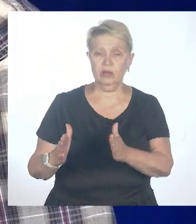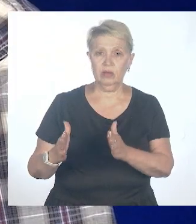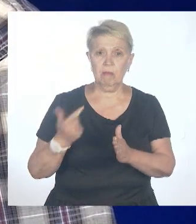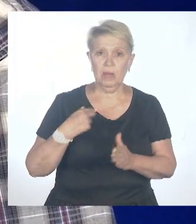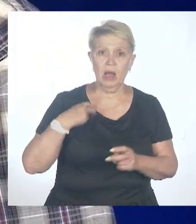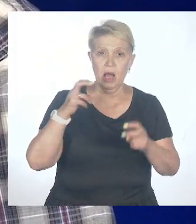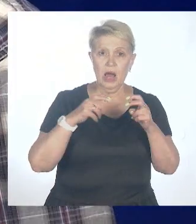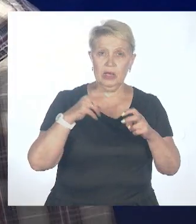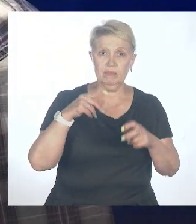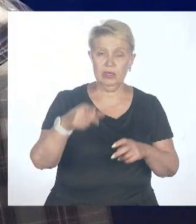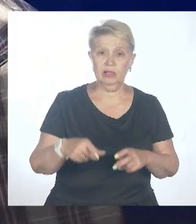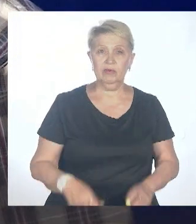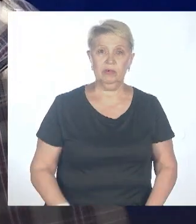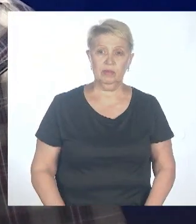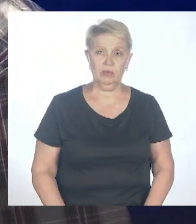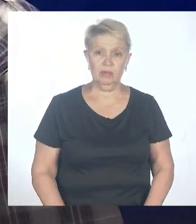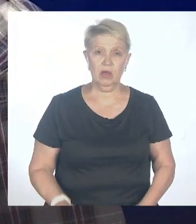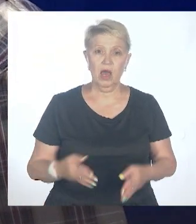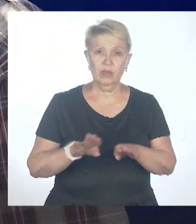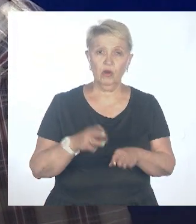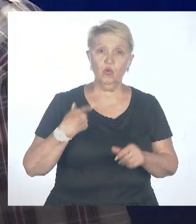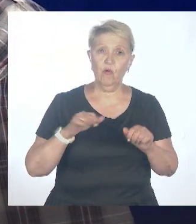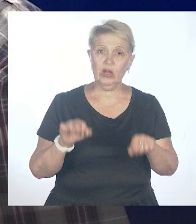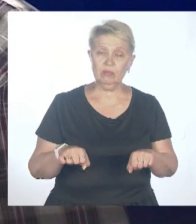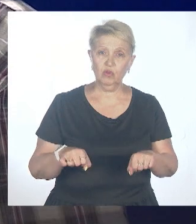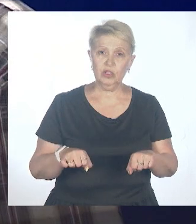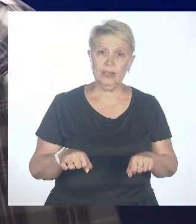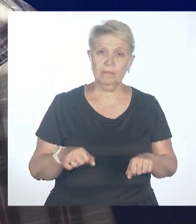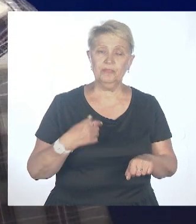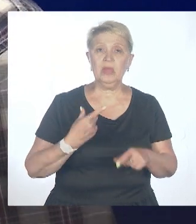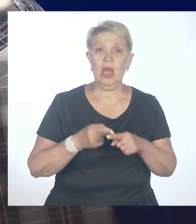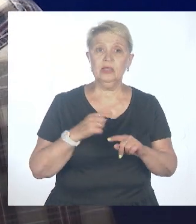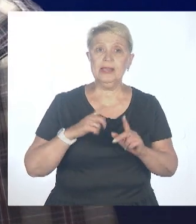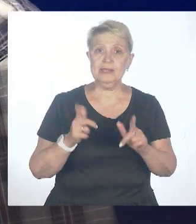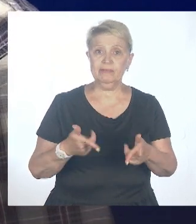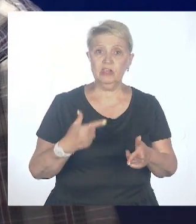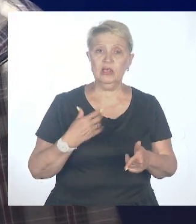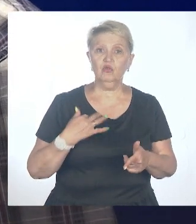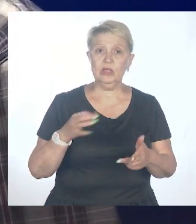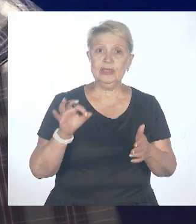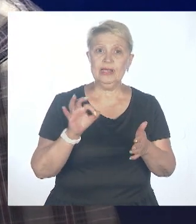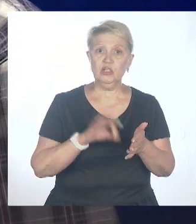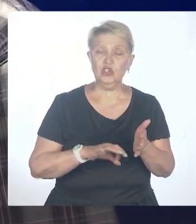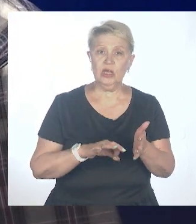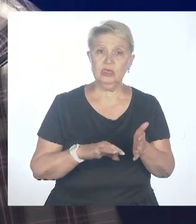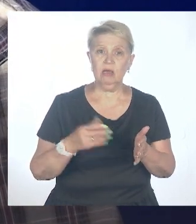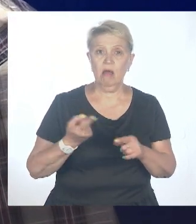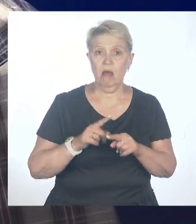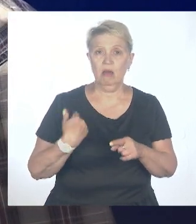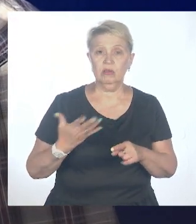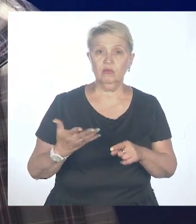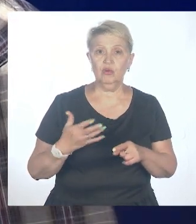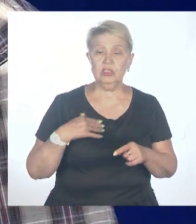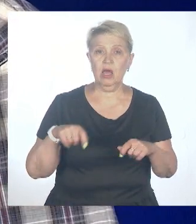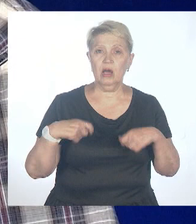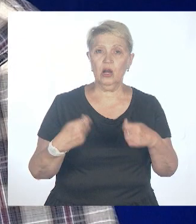рассматриваем такую возможность, и она действительно сейчас, к сожалению, по-моему, реализуется. И по данным